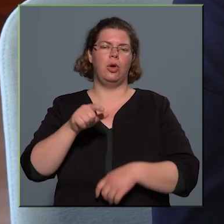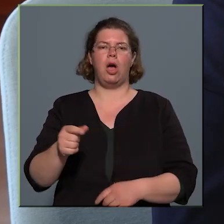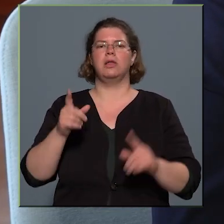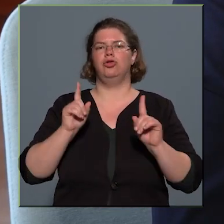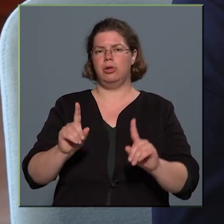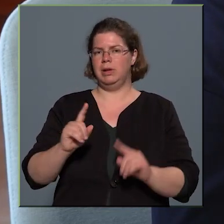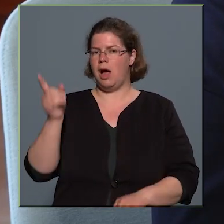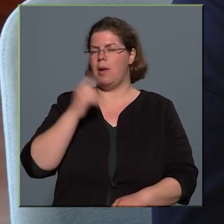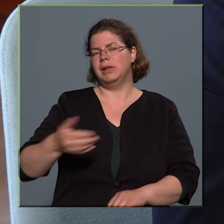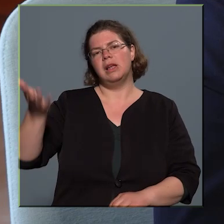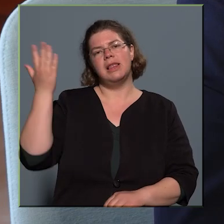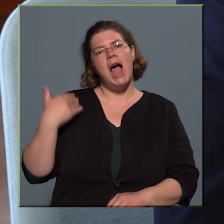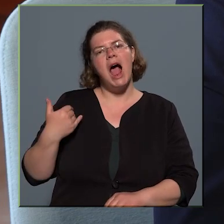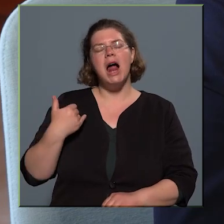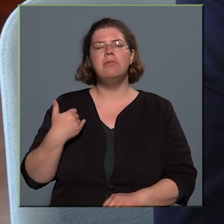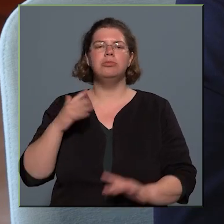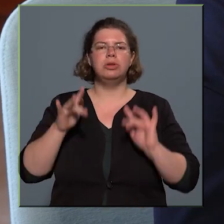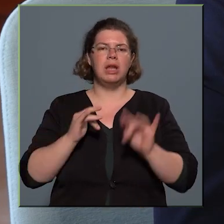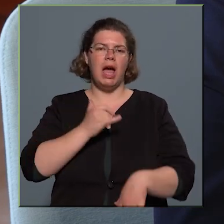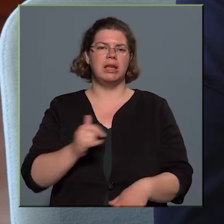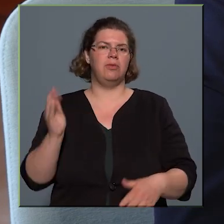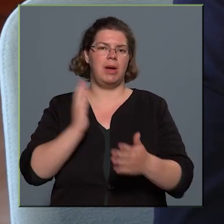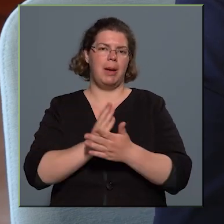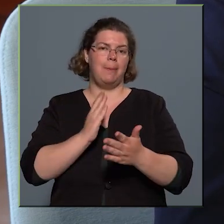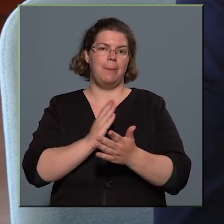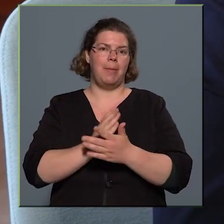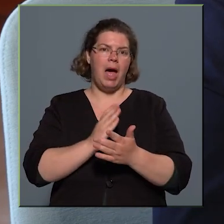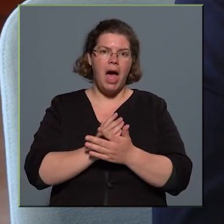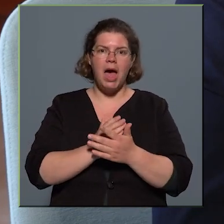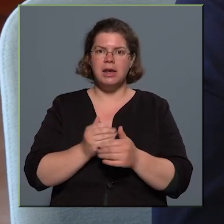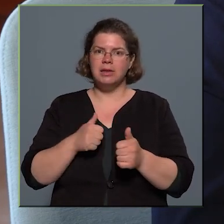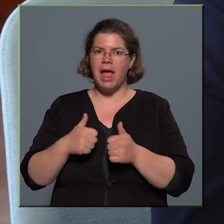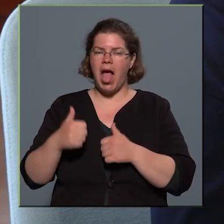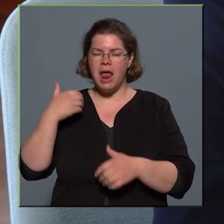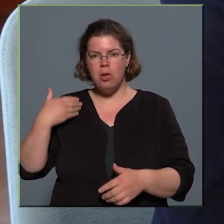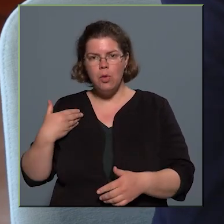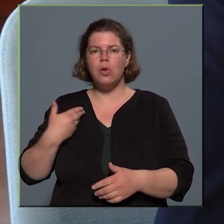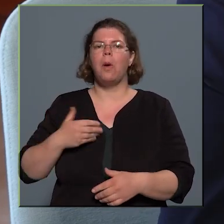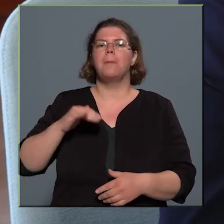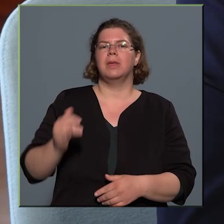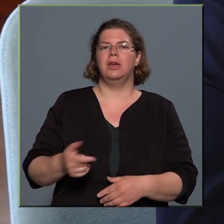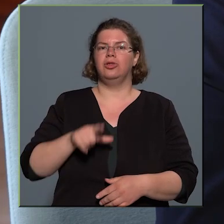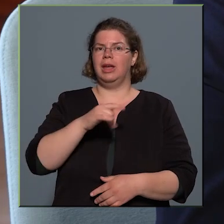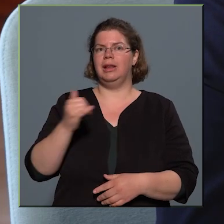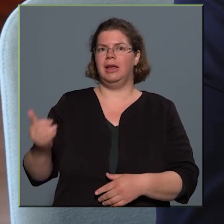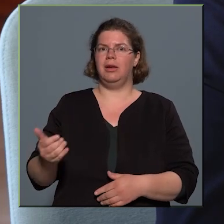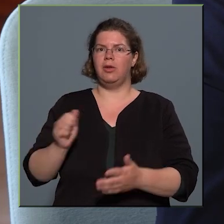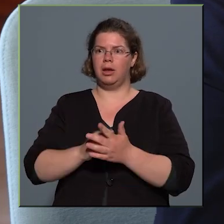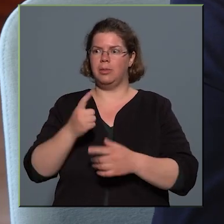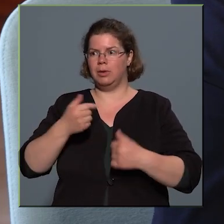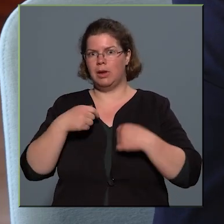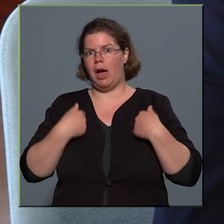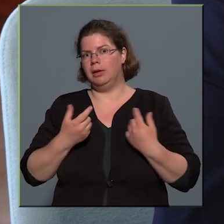stabilitást, amit az elmúlt jó pár évben már elődöm is, illetve most már több mint két éves regnálásom alatt nálam is folytatódva